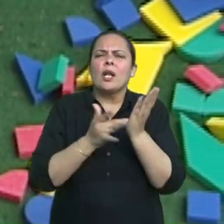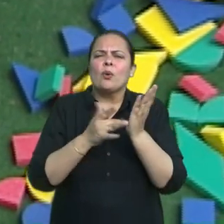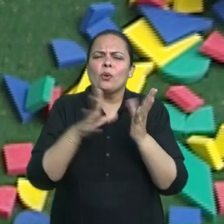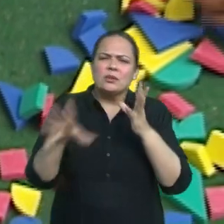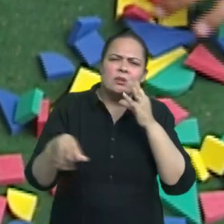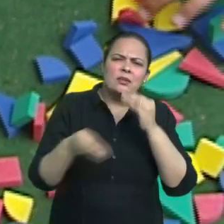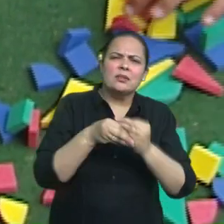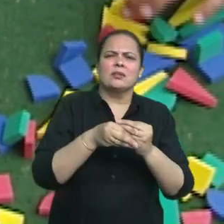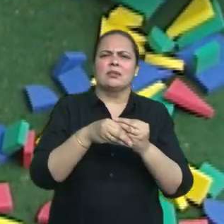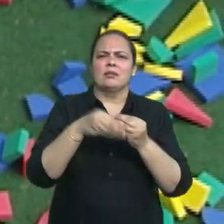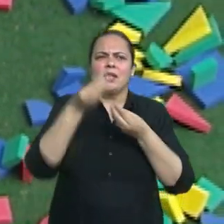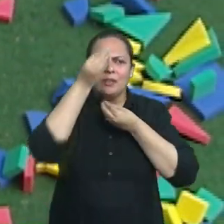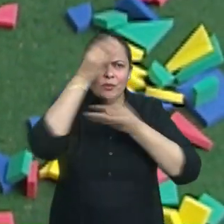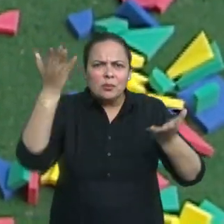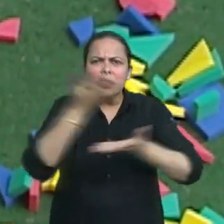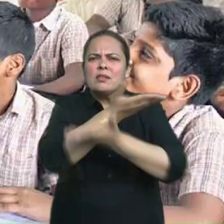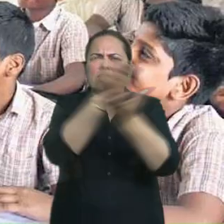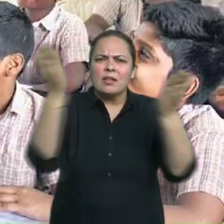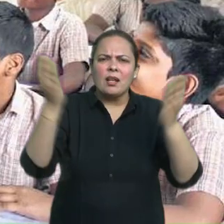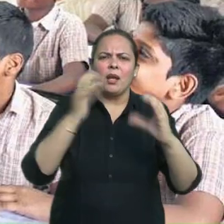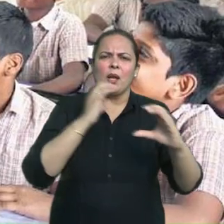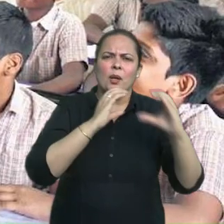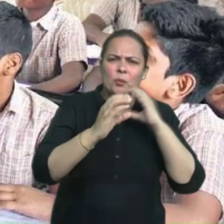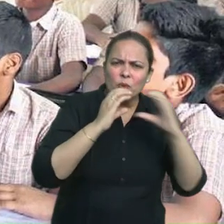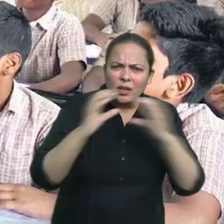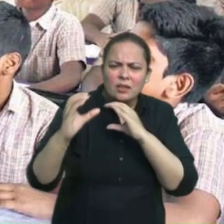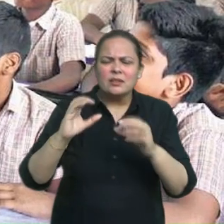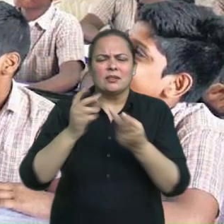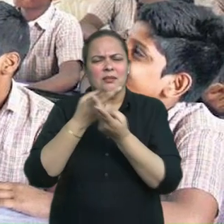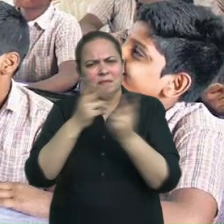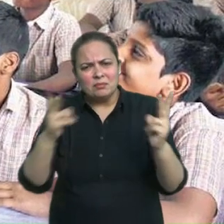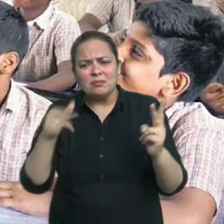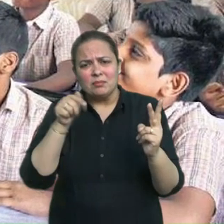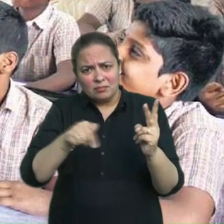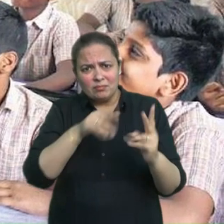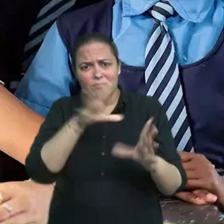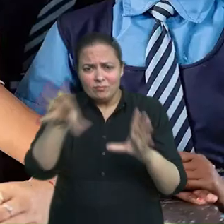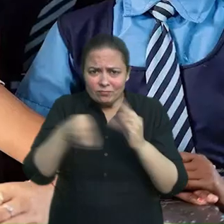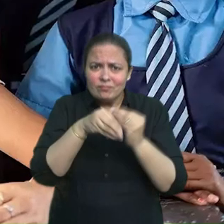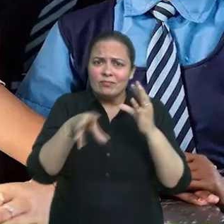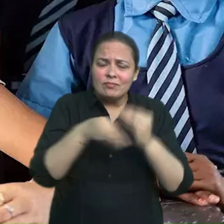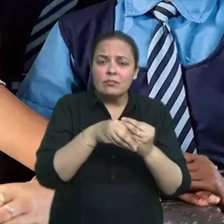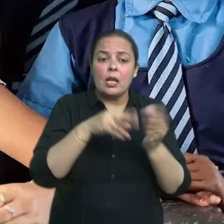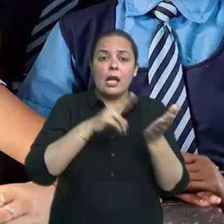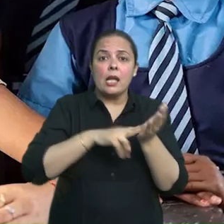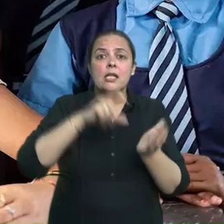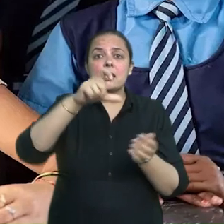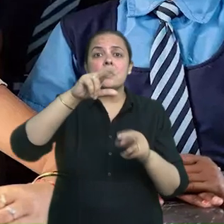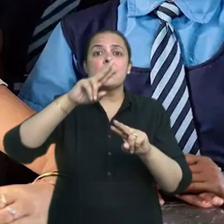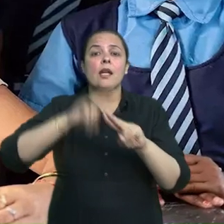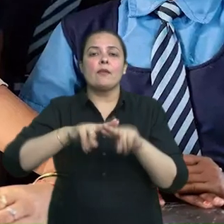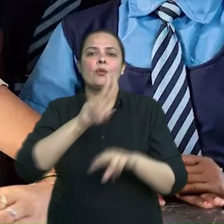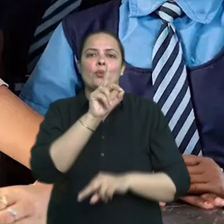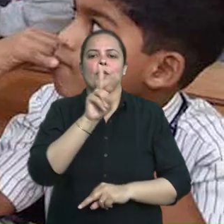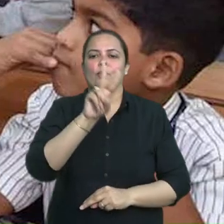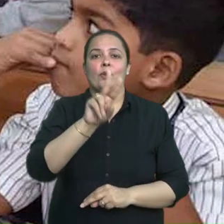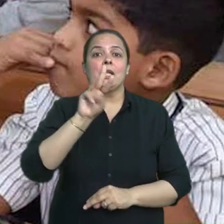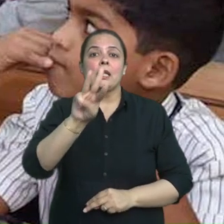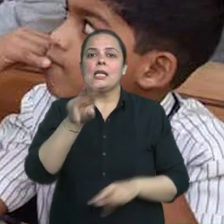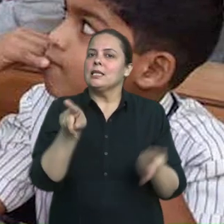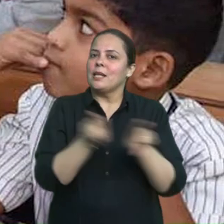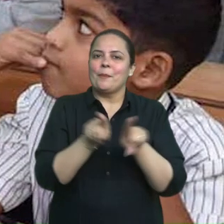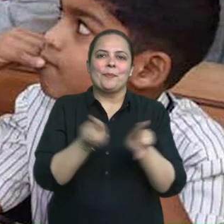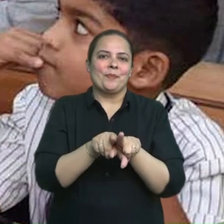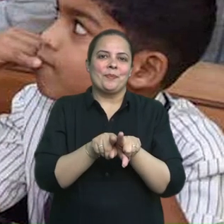बलकि उनका भरपूर उपयोग भी कर सकें। इन सभी प्रोग्रामों को बच्चों की सामाजिक इमं सांस्कृतिक परिवेश के